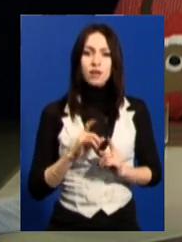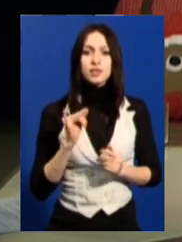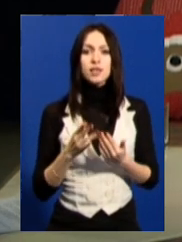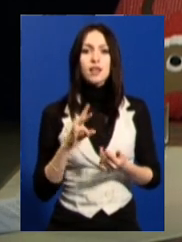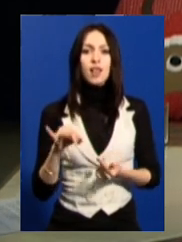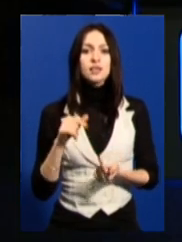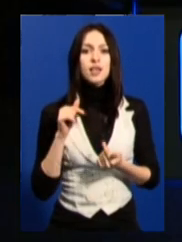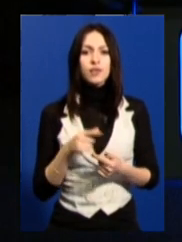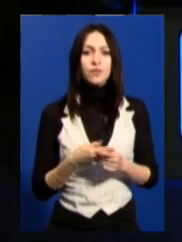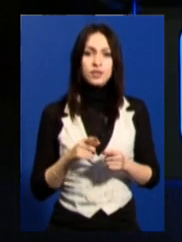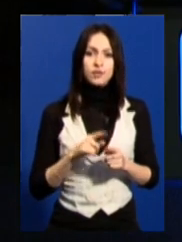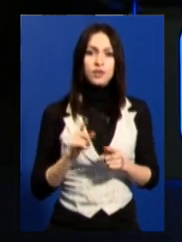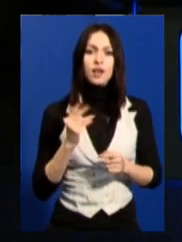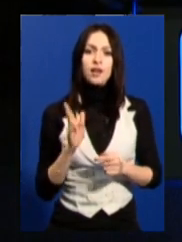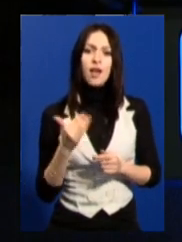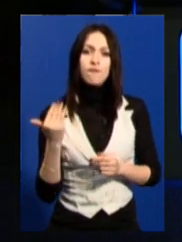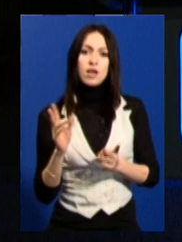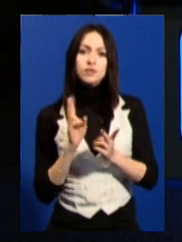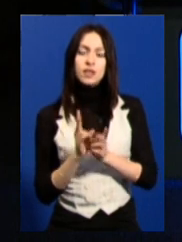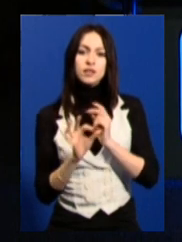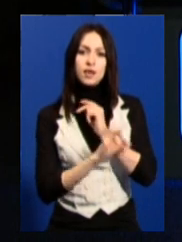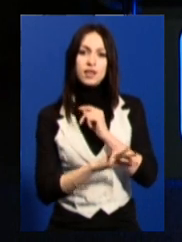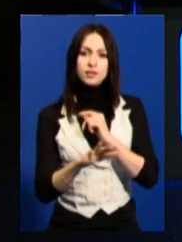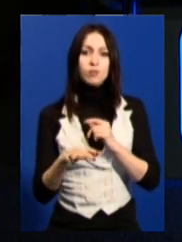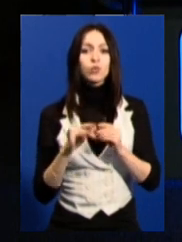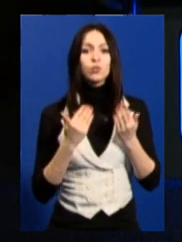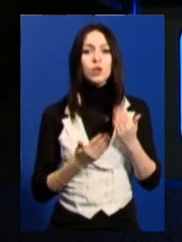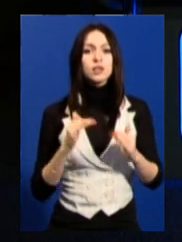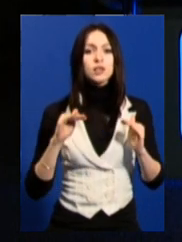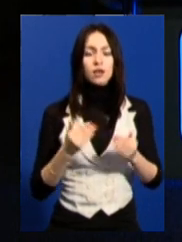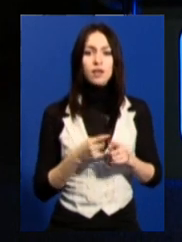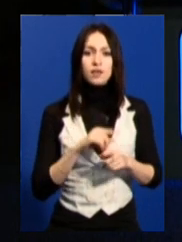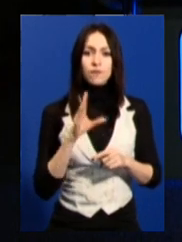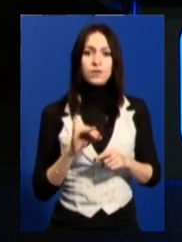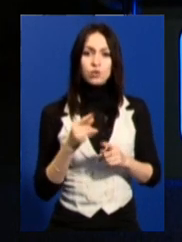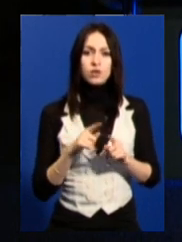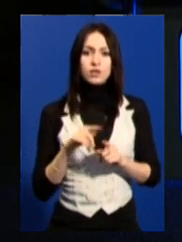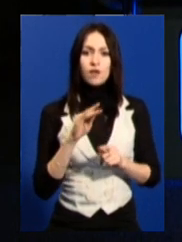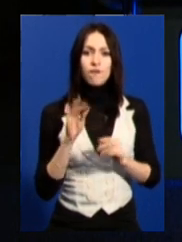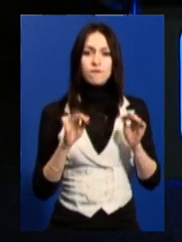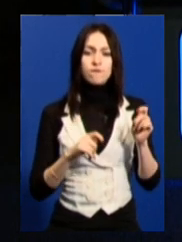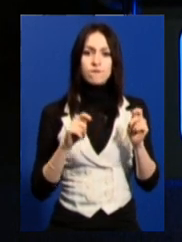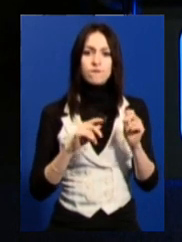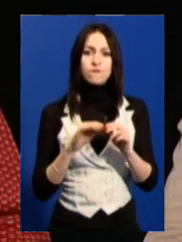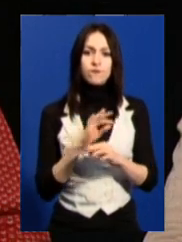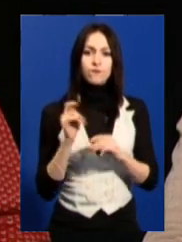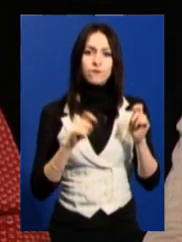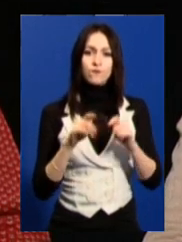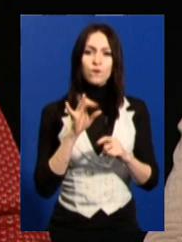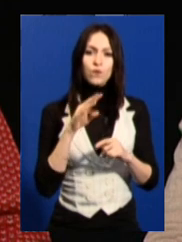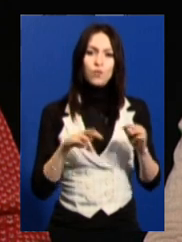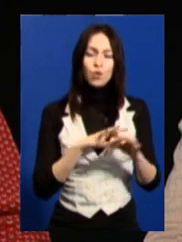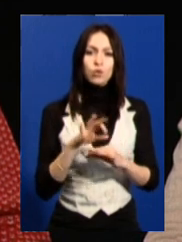дійсно зустріли? Якщо дуже коротко, взагалі вся ця історія цих форумів «Слобода. Культ» і попередніх